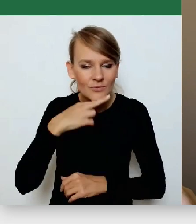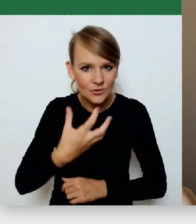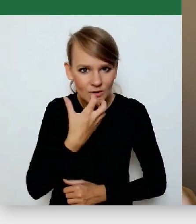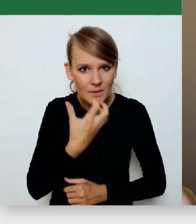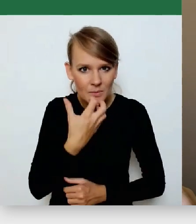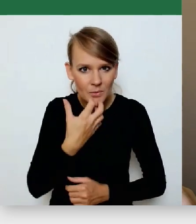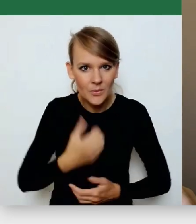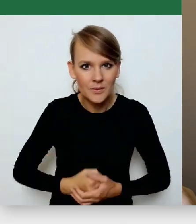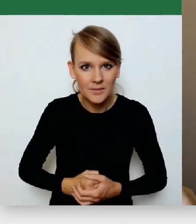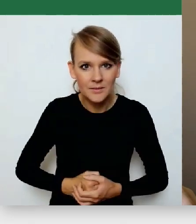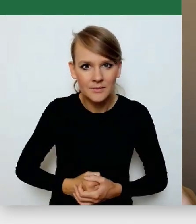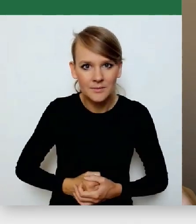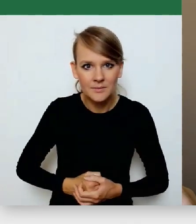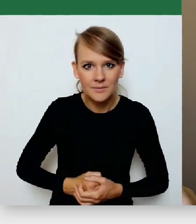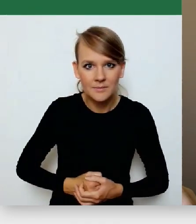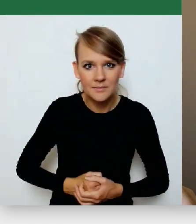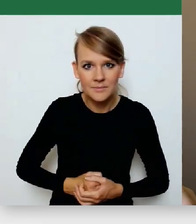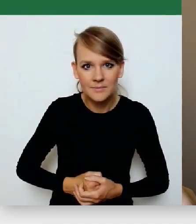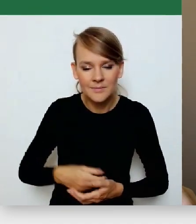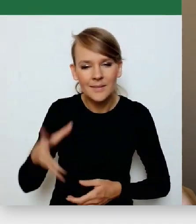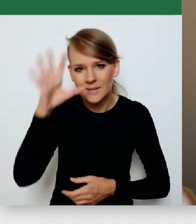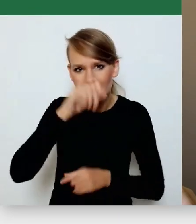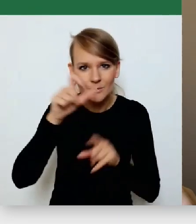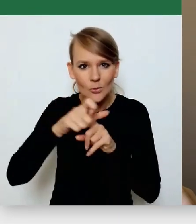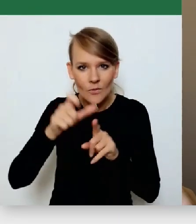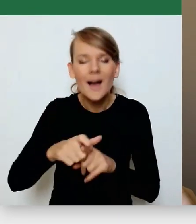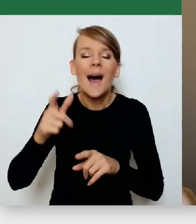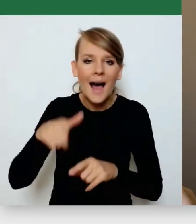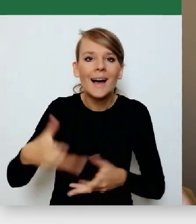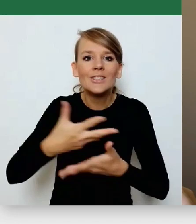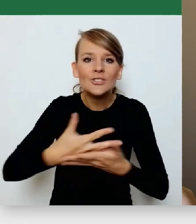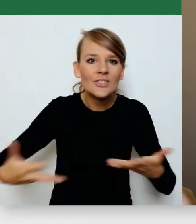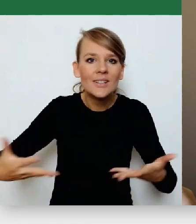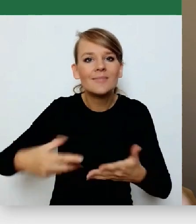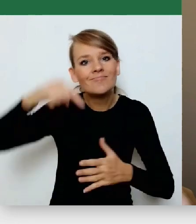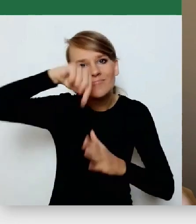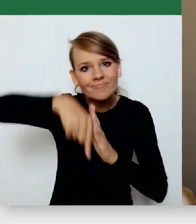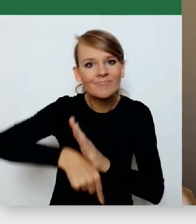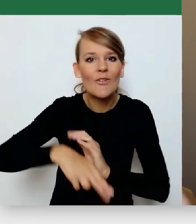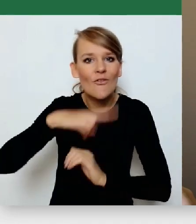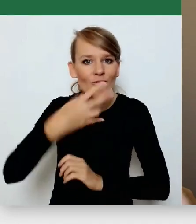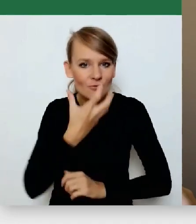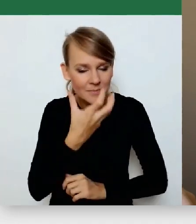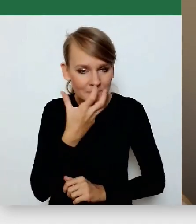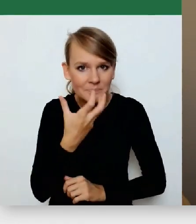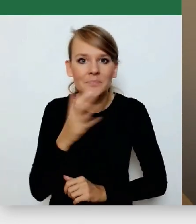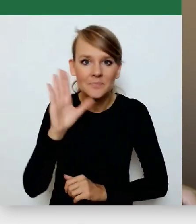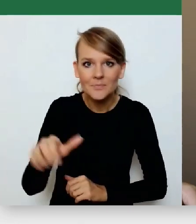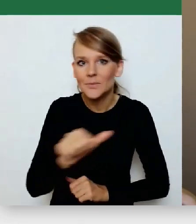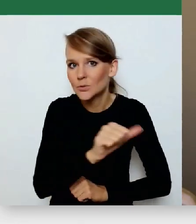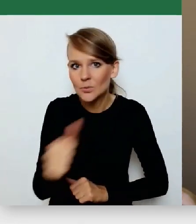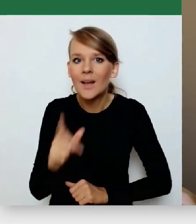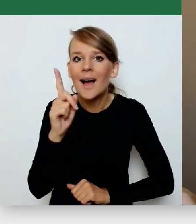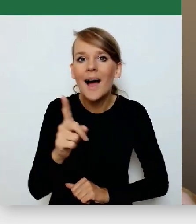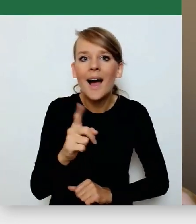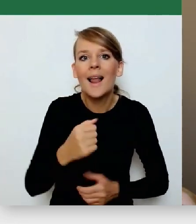no termami stoi tak, ma geotermię, tak właśnie, ma geotermię, super, tak, tą geotermię trzeba podgrzać jeszcze,